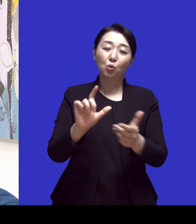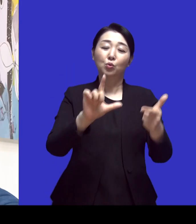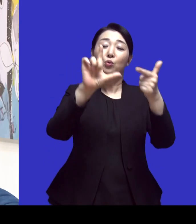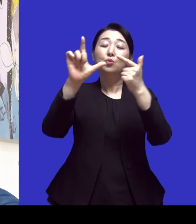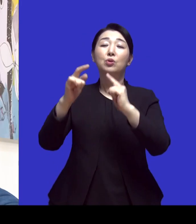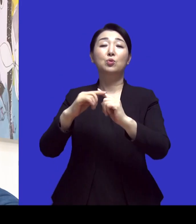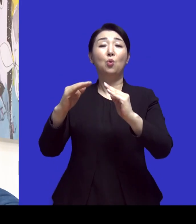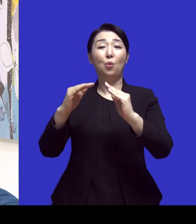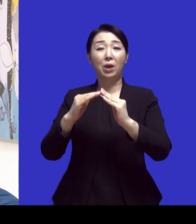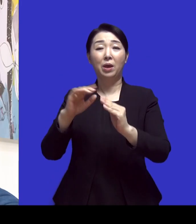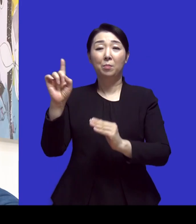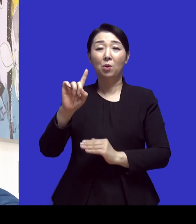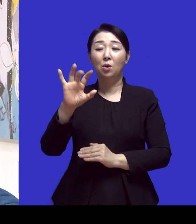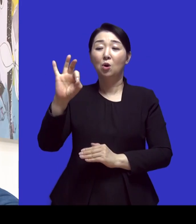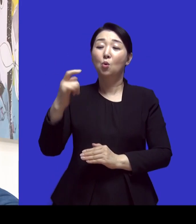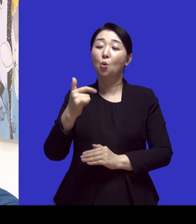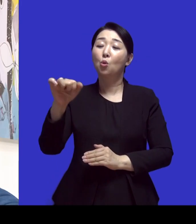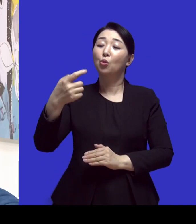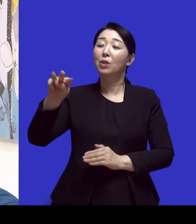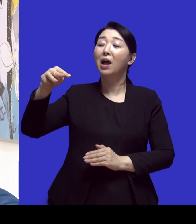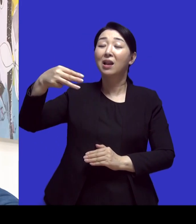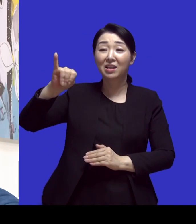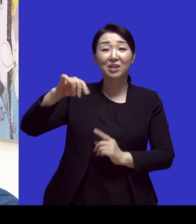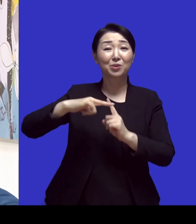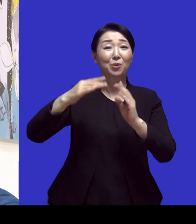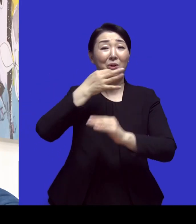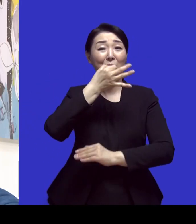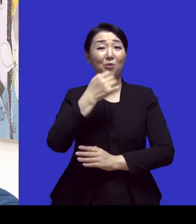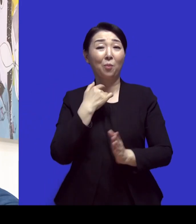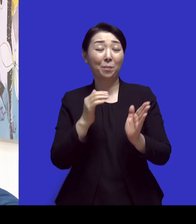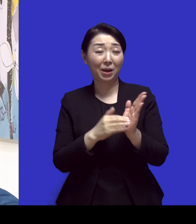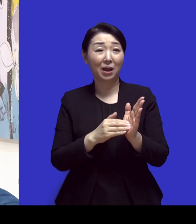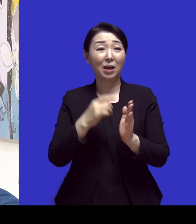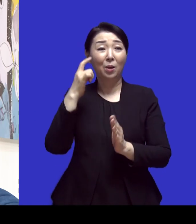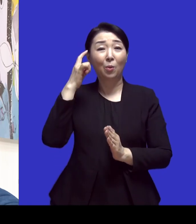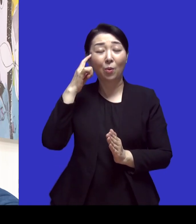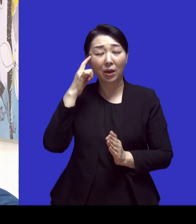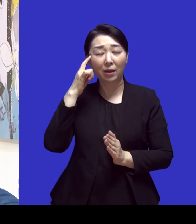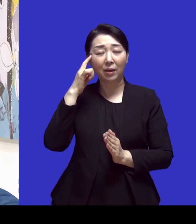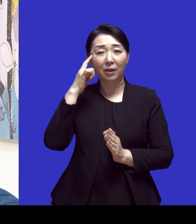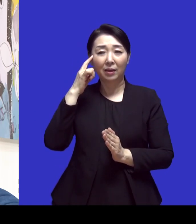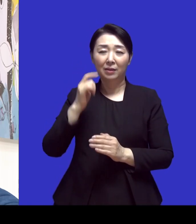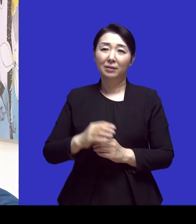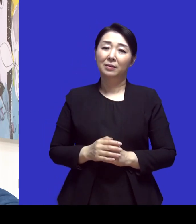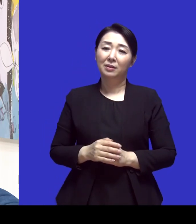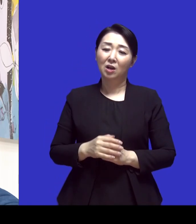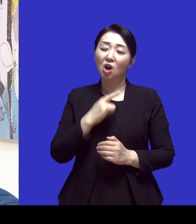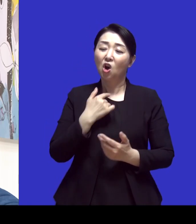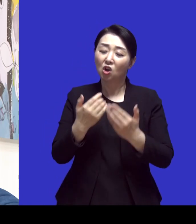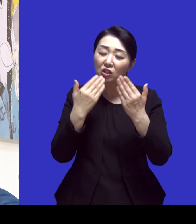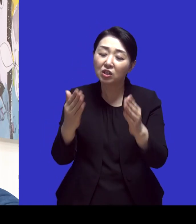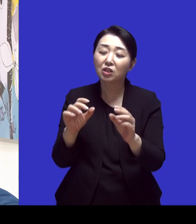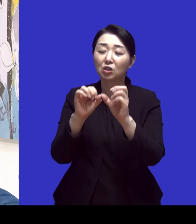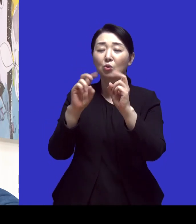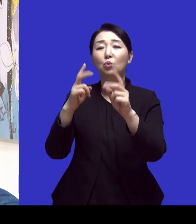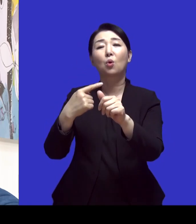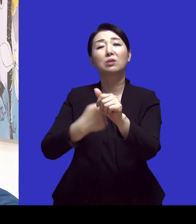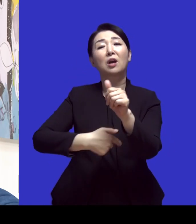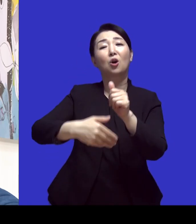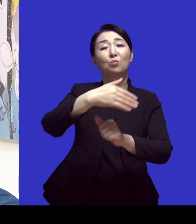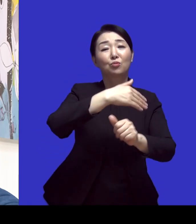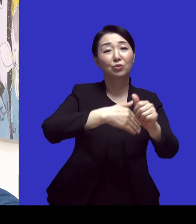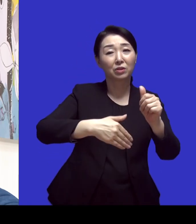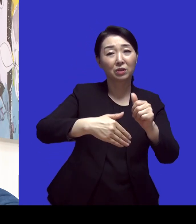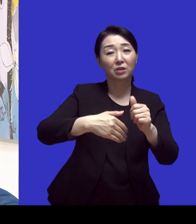막 선교나 헌신이나 이런 거가 너무나 자연스러운 이제 영적 분위기였는데 네 그래서 매 방학